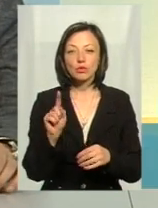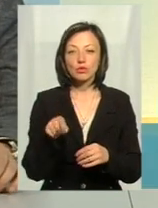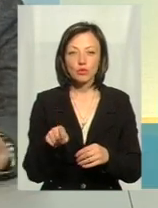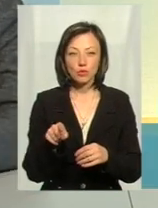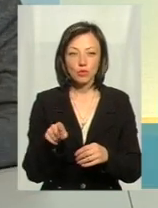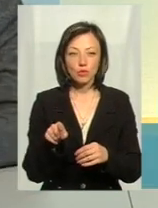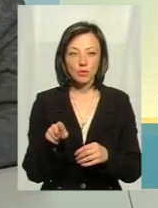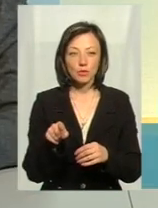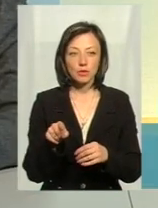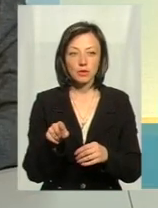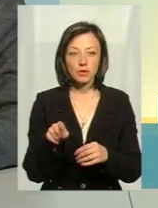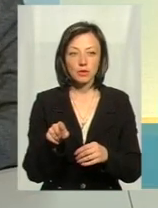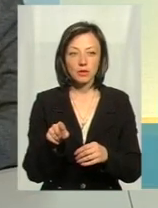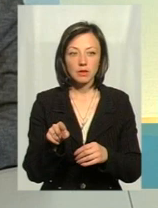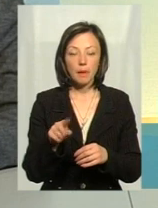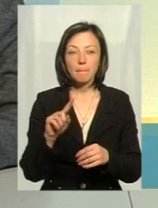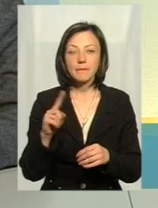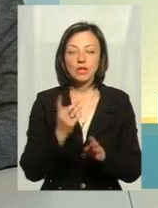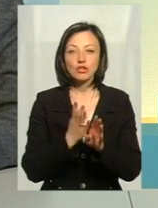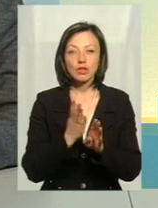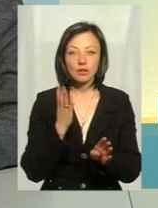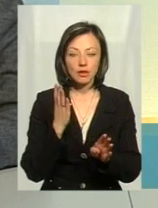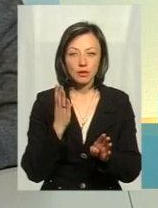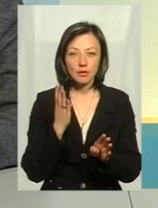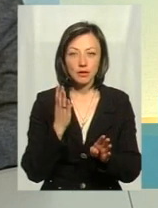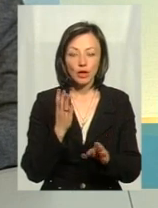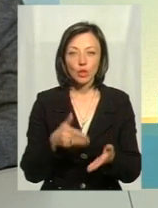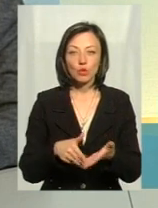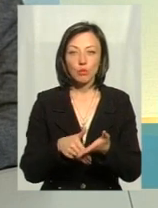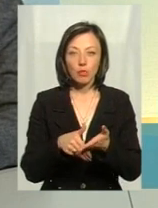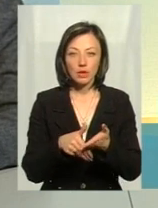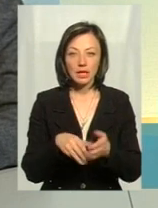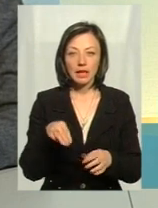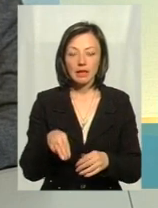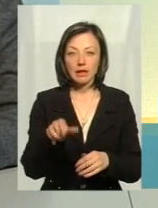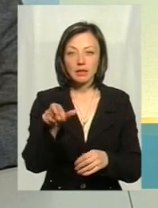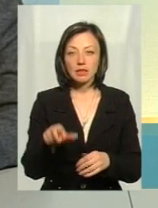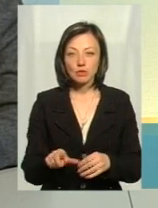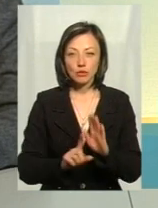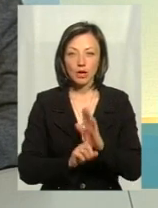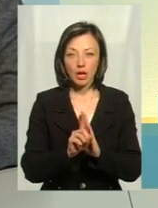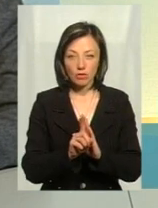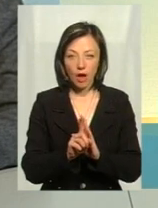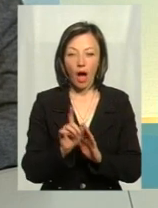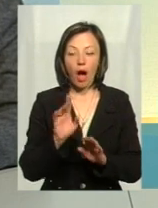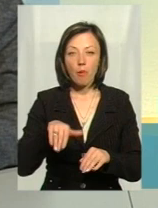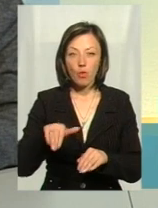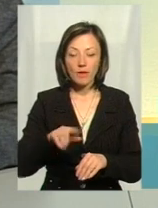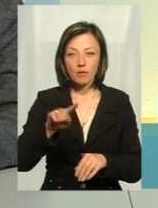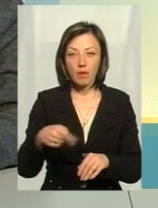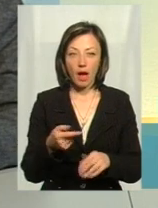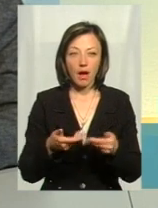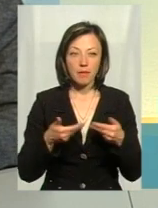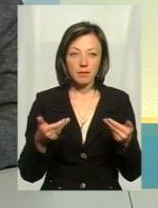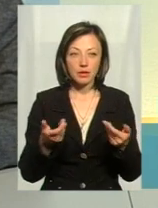щоб, сам перед, Віталій Петрович правильно каже, допомогти таксисту потрібно спочатку, а потім з нього требувати. А ми